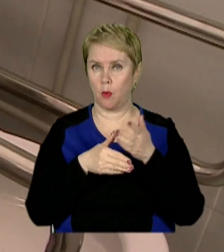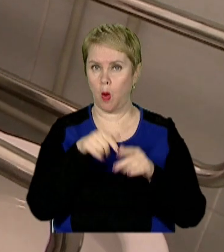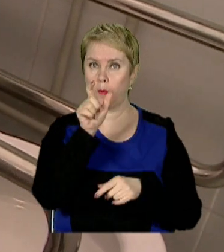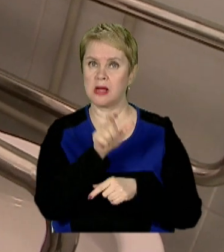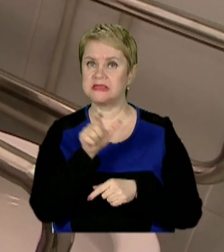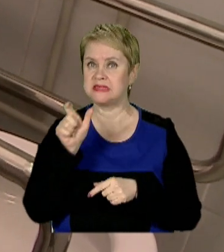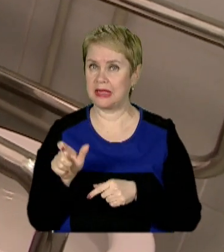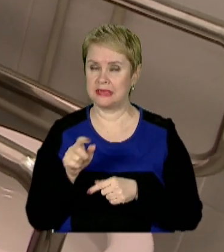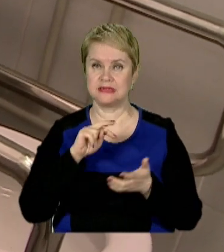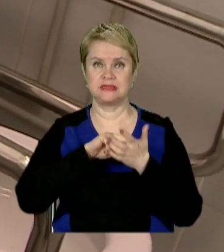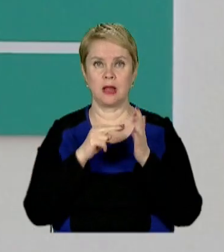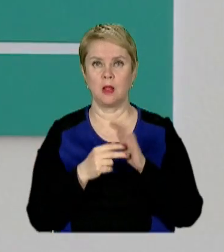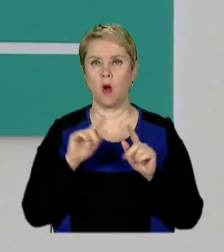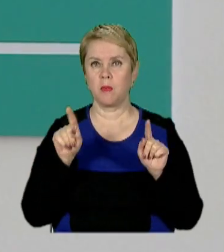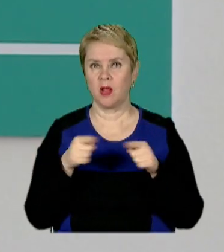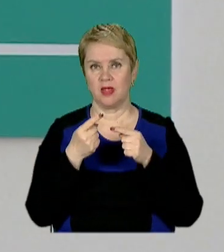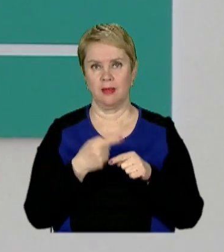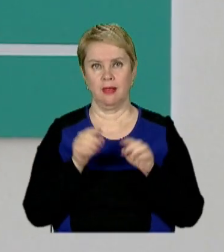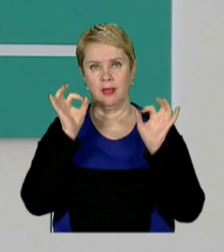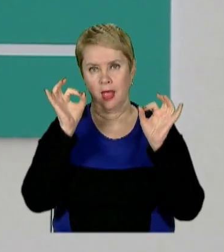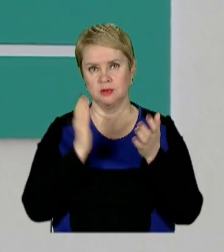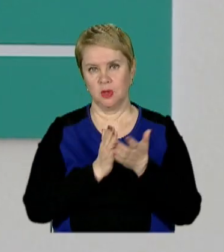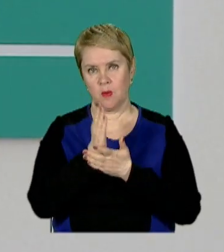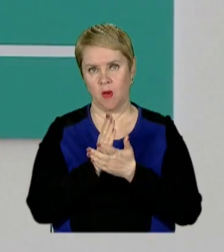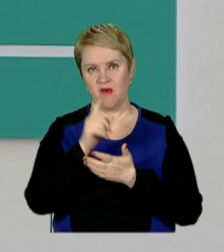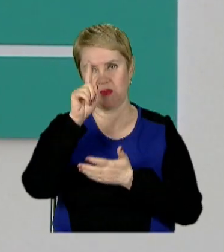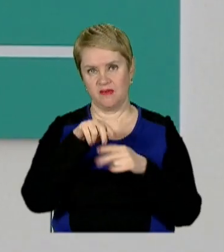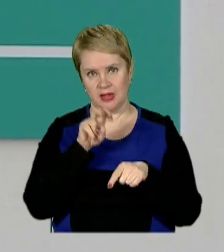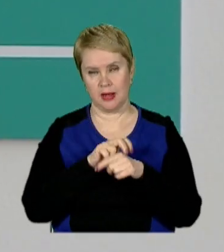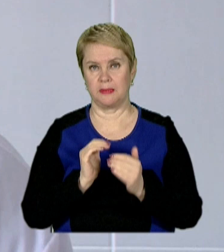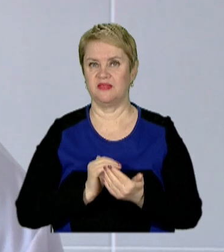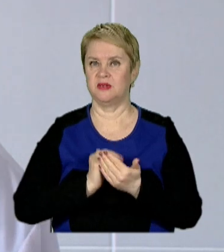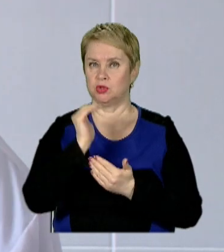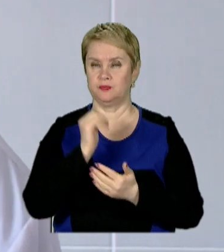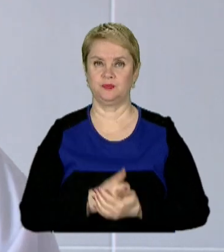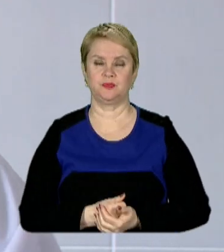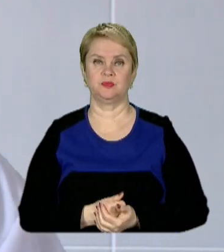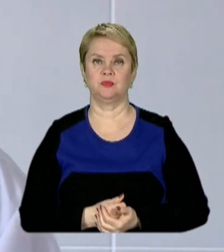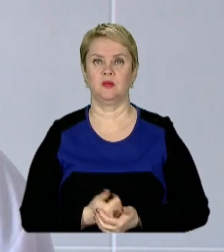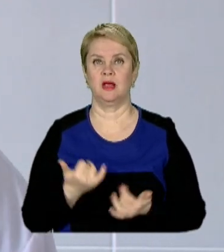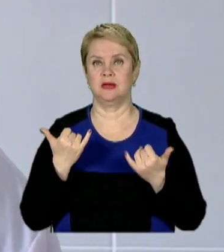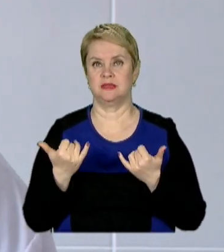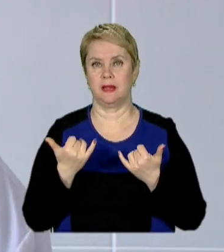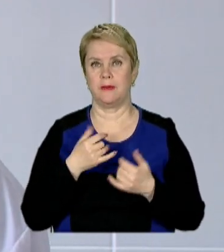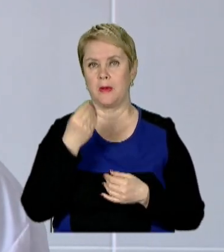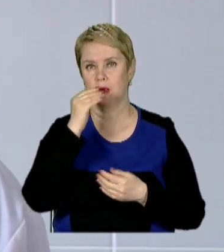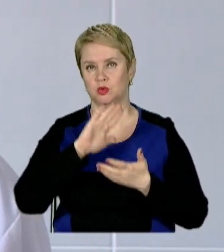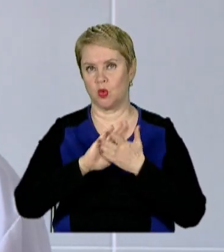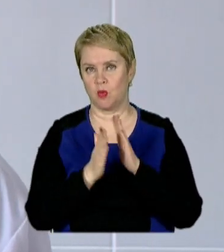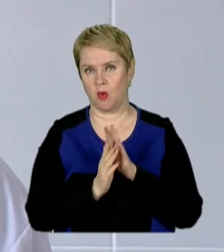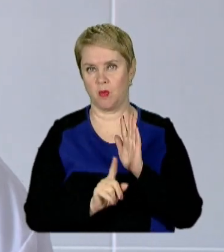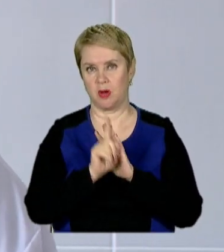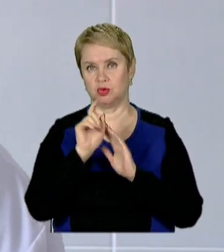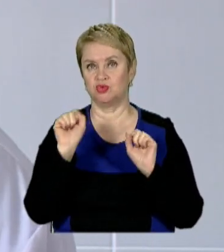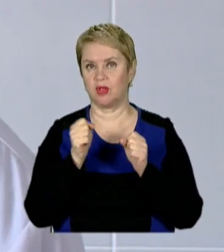пацієнтам та за оновленням медзакладу. Якість послуг, впевнені лікарі, підвищиться. Зараз умови покращилися, почала